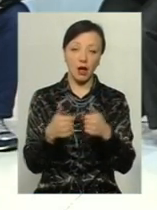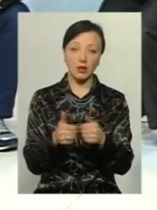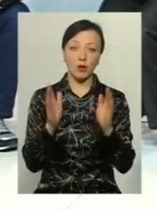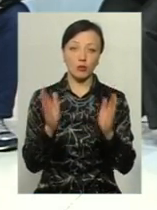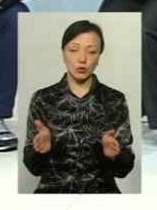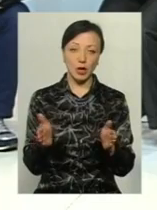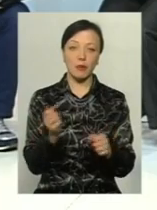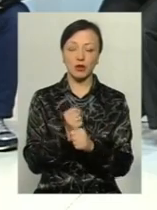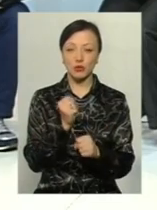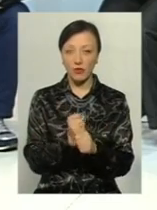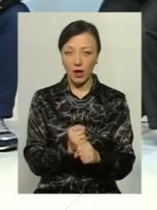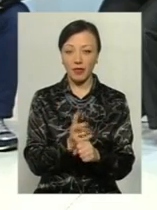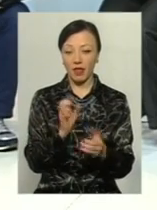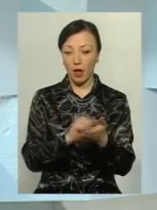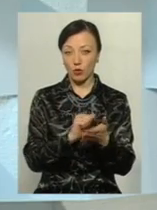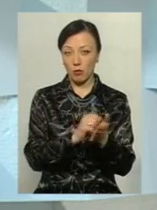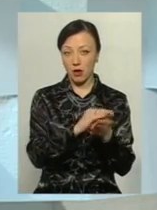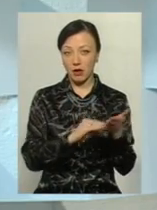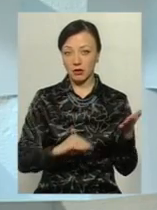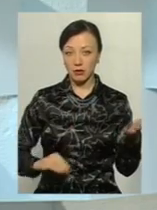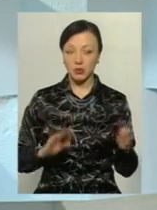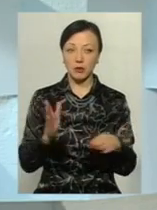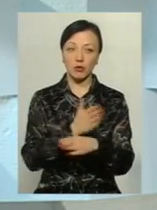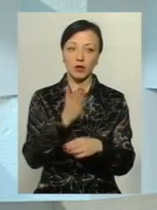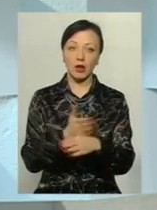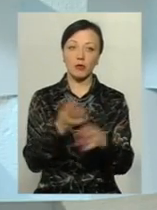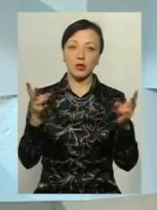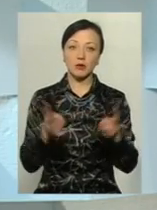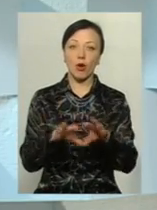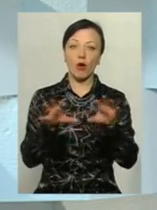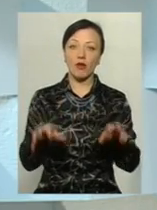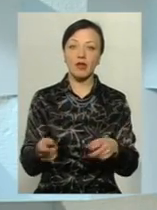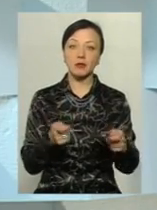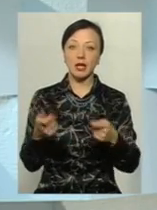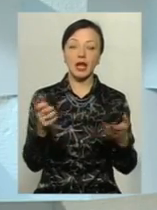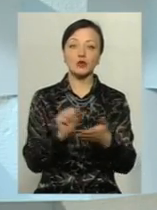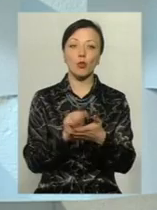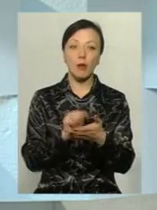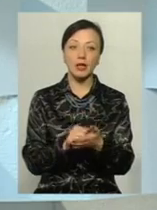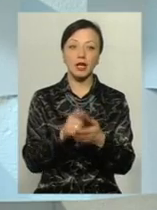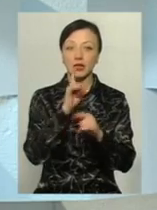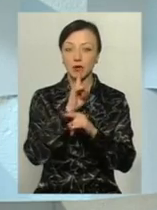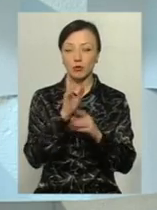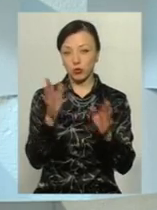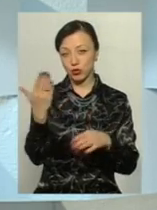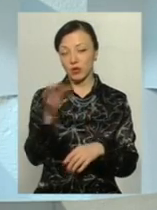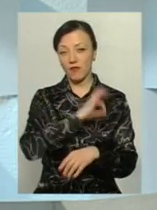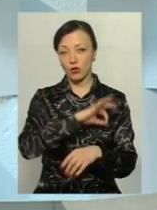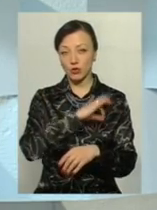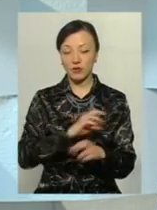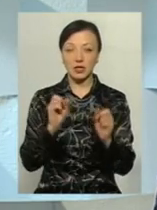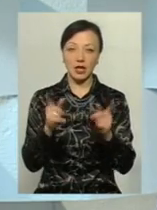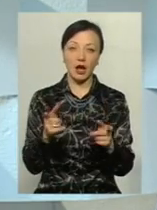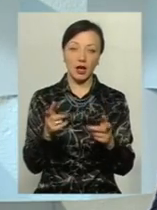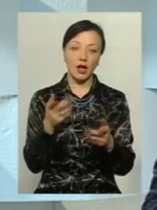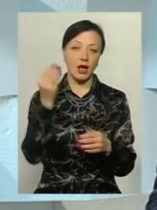працювати на папері, вона буде продукувати потрібні голові державної адміністрації якісь документи, які не будуть використовуватися як